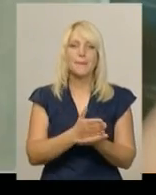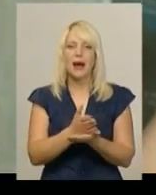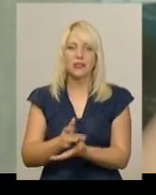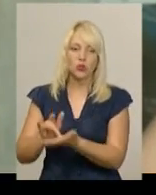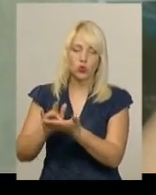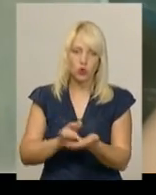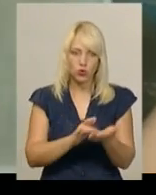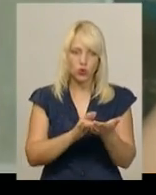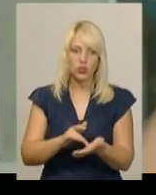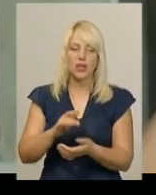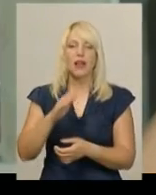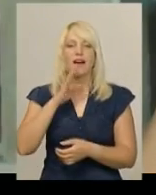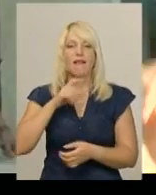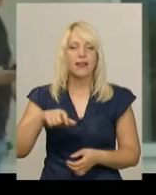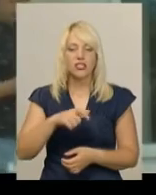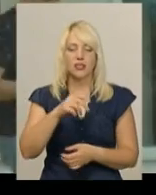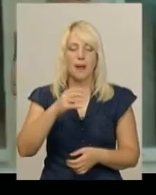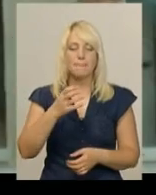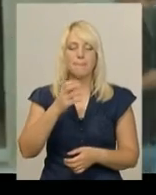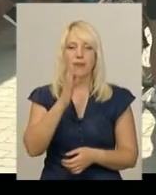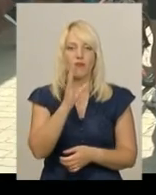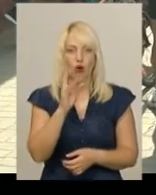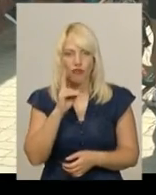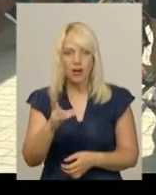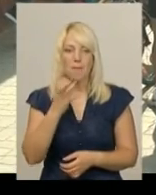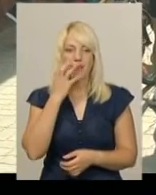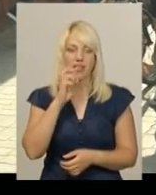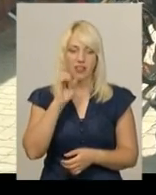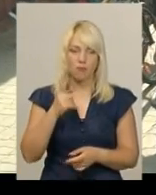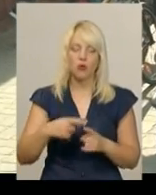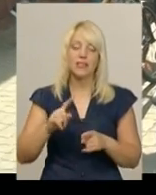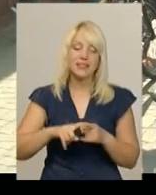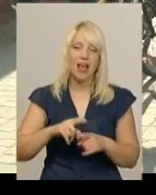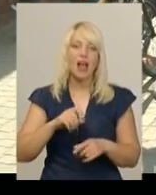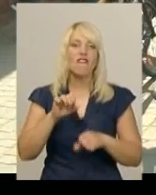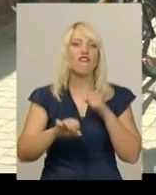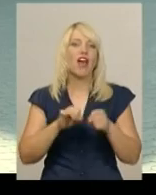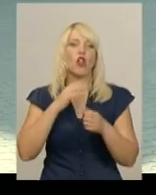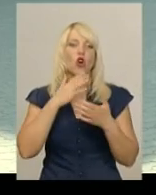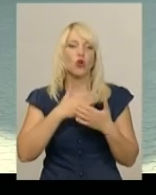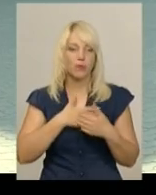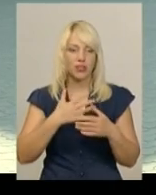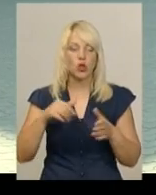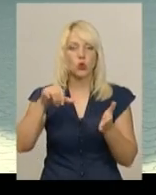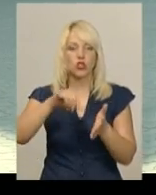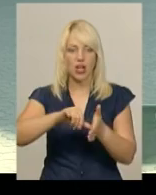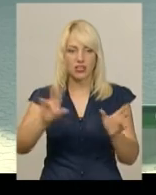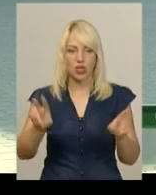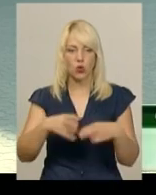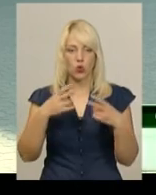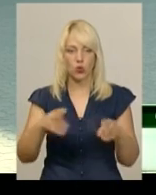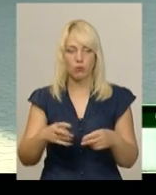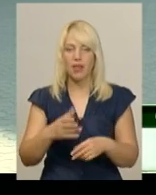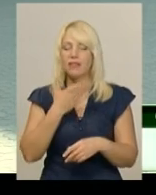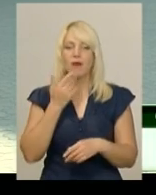Вовком тривалістю 90 кілометрів. Усі восьмеро – велолюбителі та учасники Хмельницького клубу «Ровер-тур». Нема чого продавлювати вдома